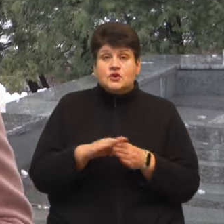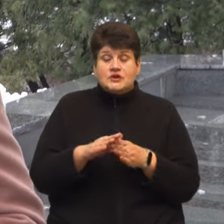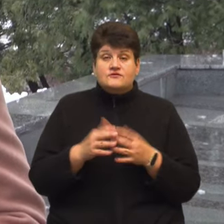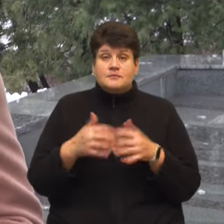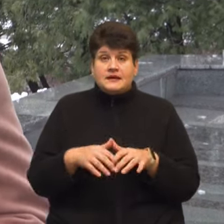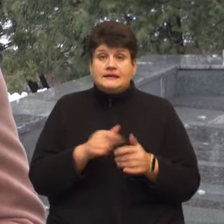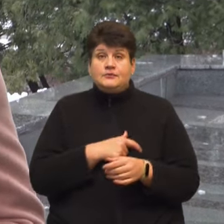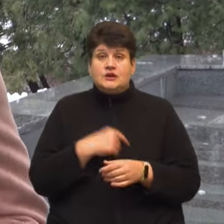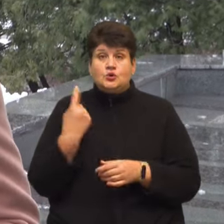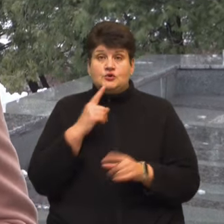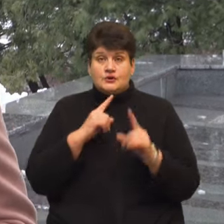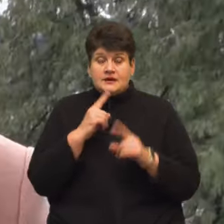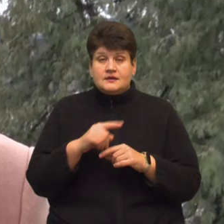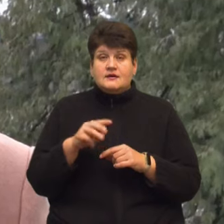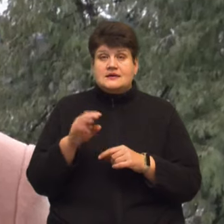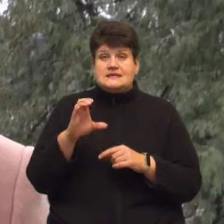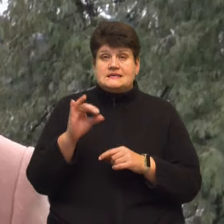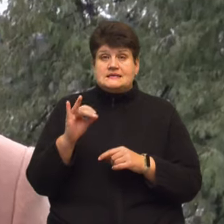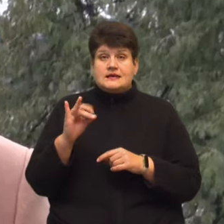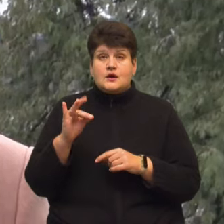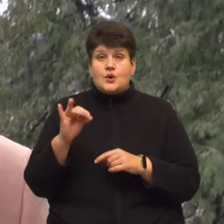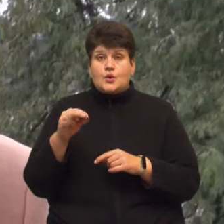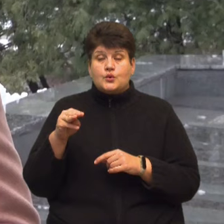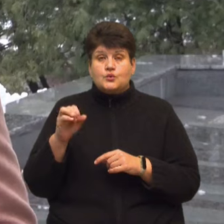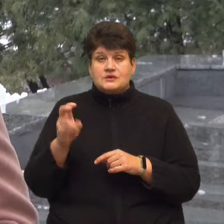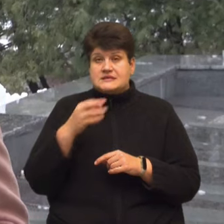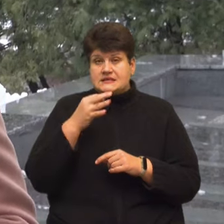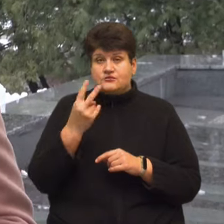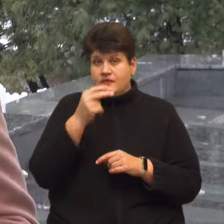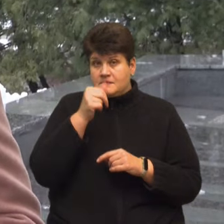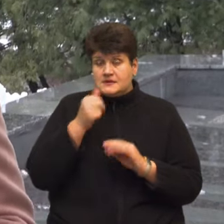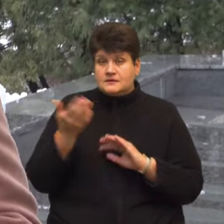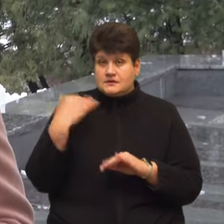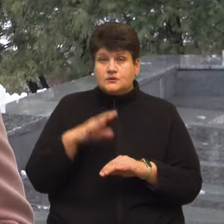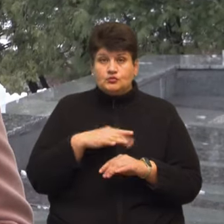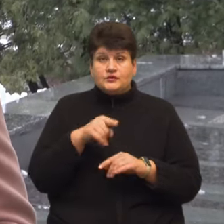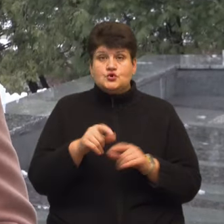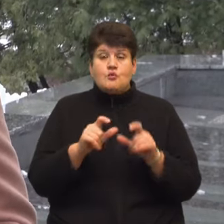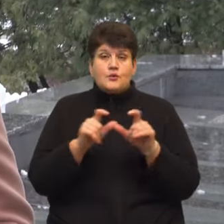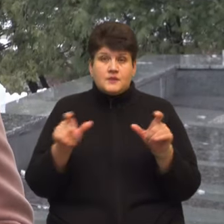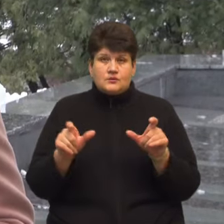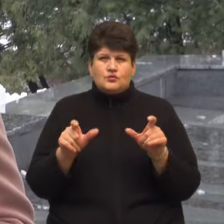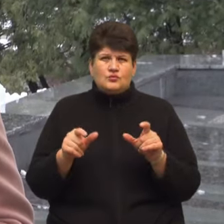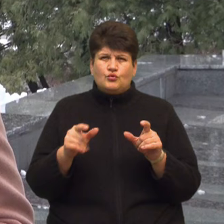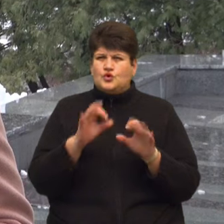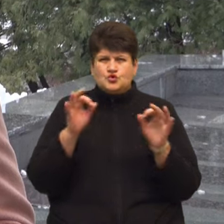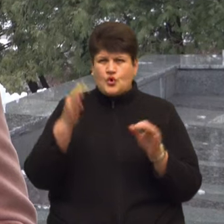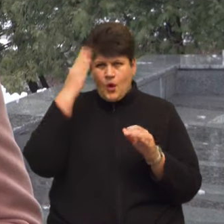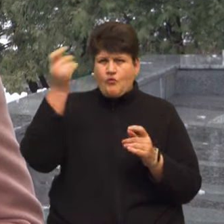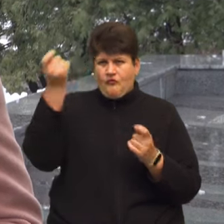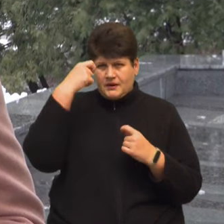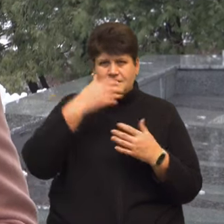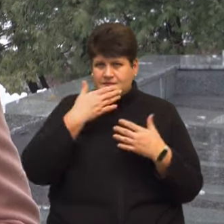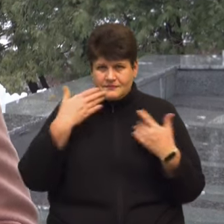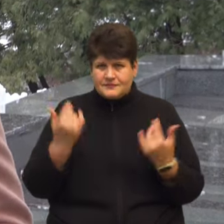депутат обласної ради Олег Мирославович Сиротюк сказав, що два місяці тому був на даному об'єкті, імуніча на голову не впала, тобто, що